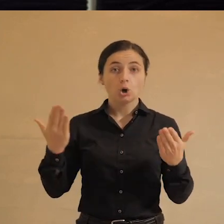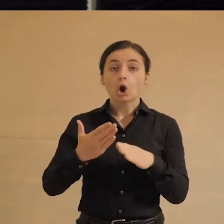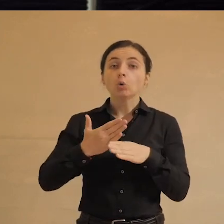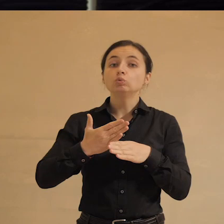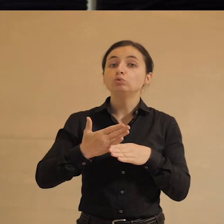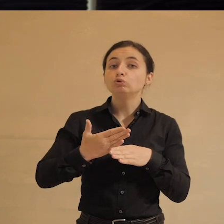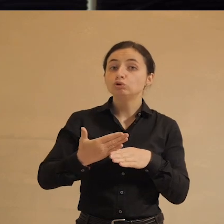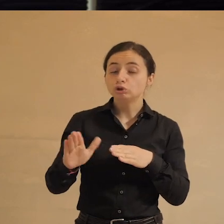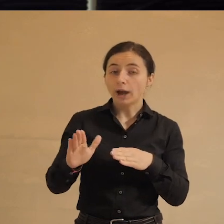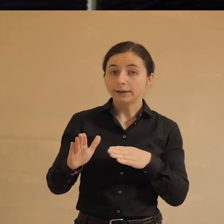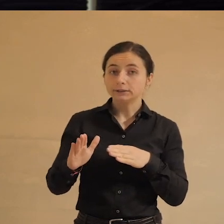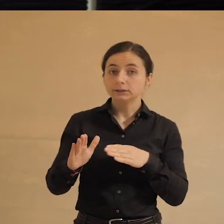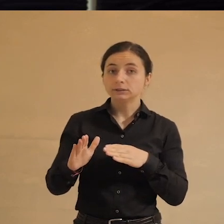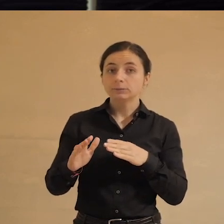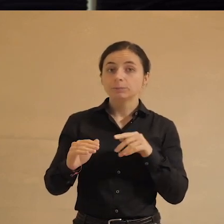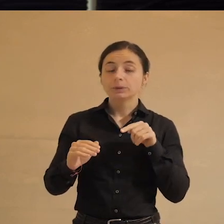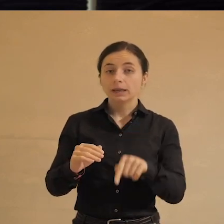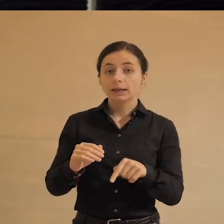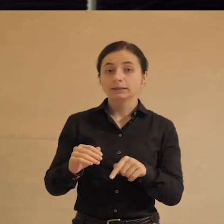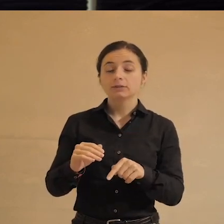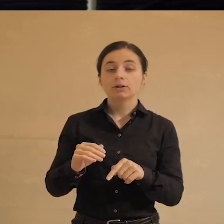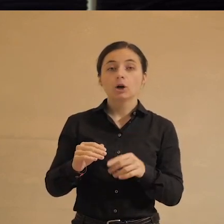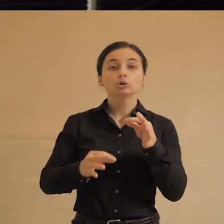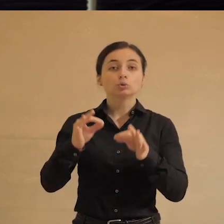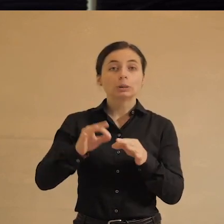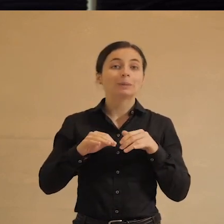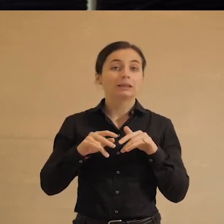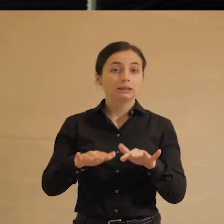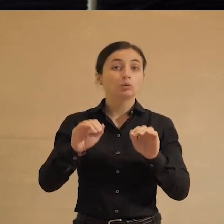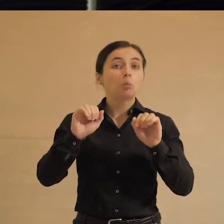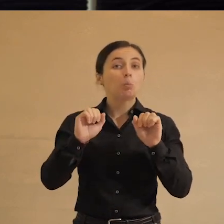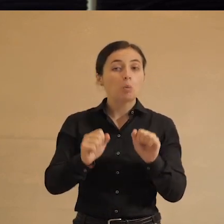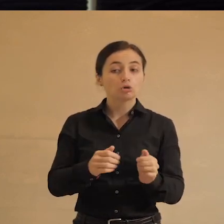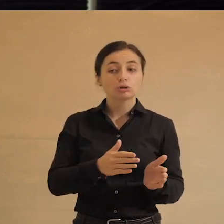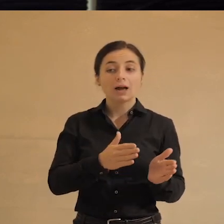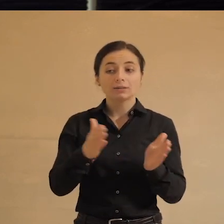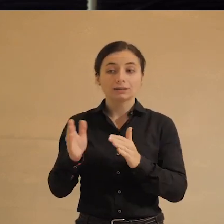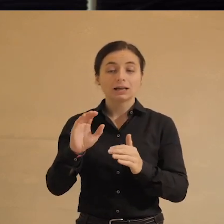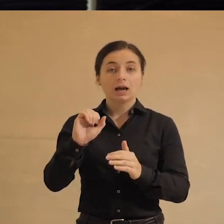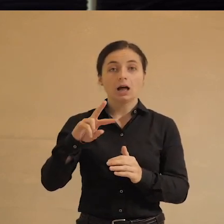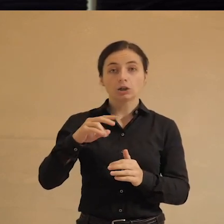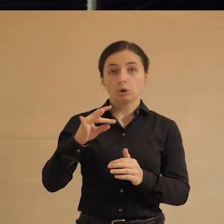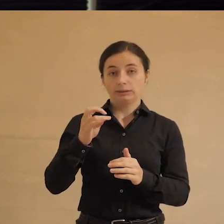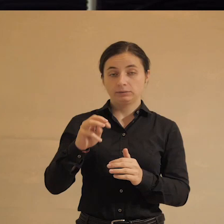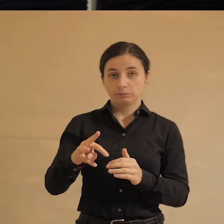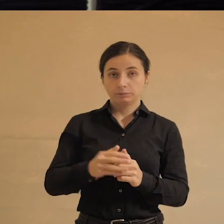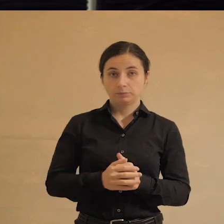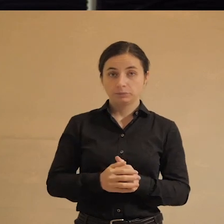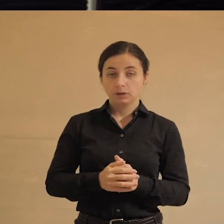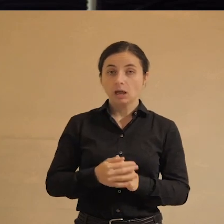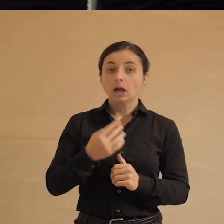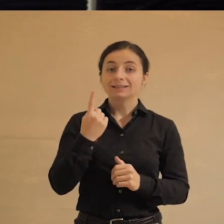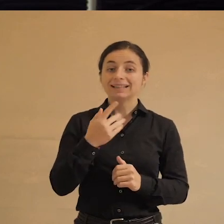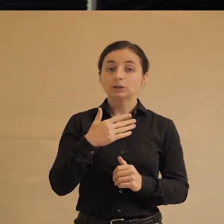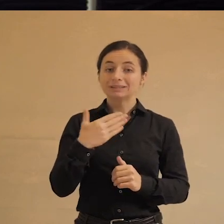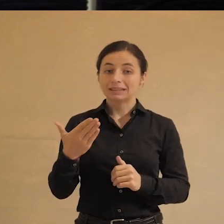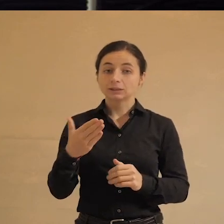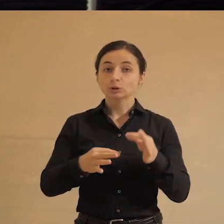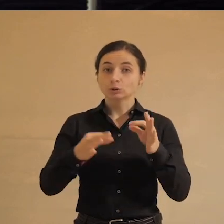часть этой судебной деятельности можно отдать алгоритму? С одной стороны, суд –